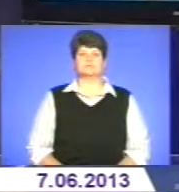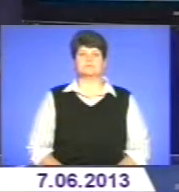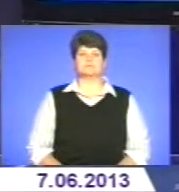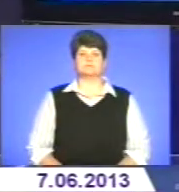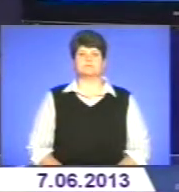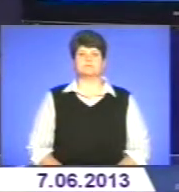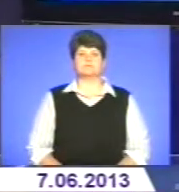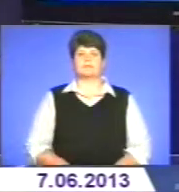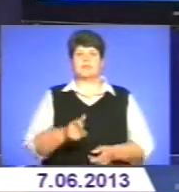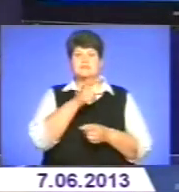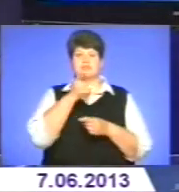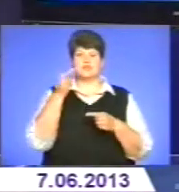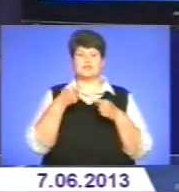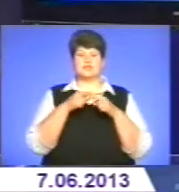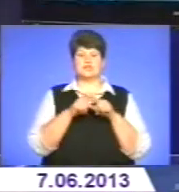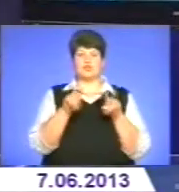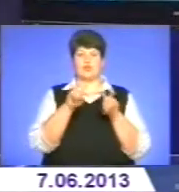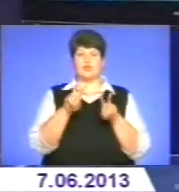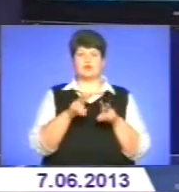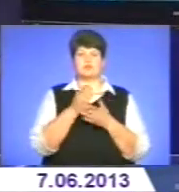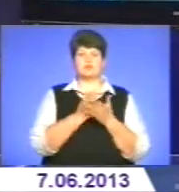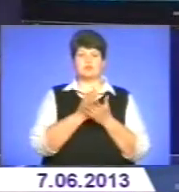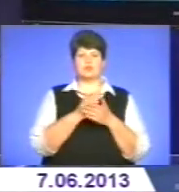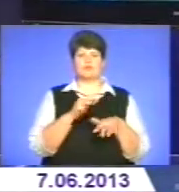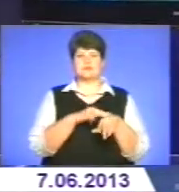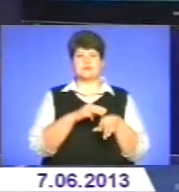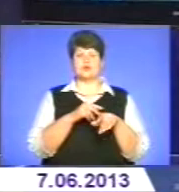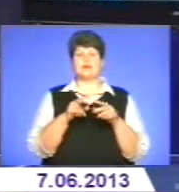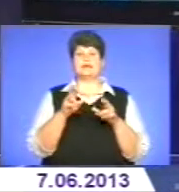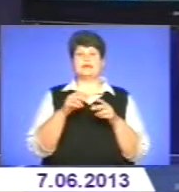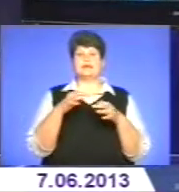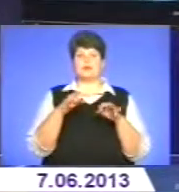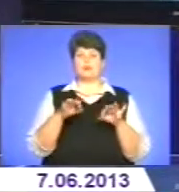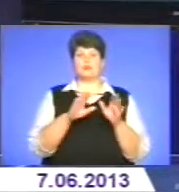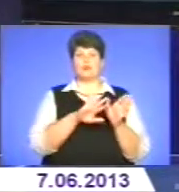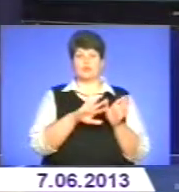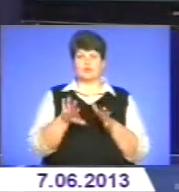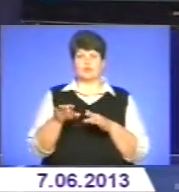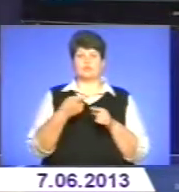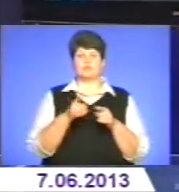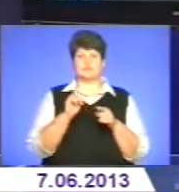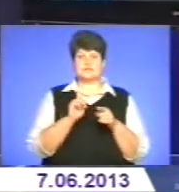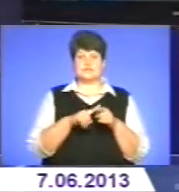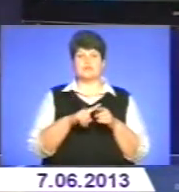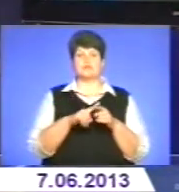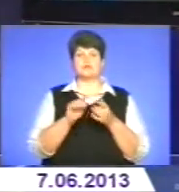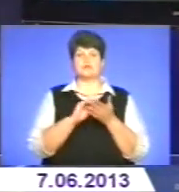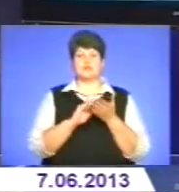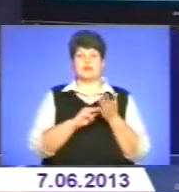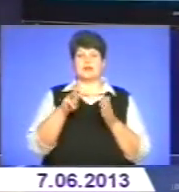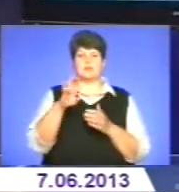Сезонний технічний огляд службового міліцейського транспорту пройдено. Про це у сюжеті Сектору зв'язків з громадськістю